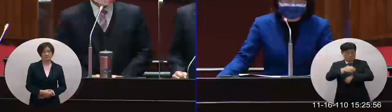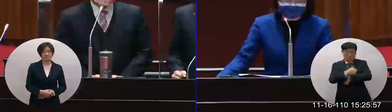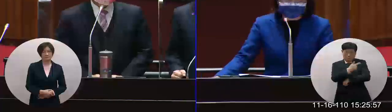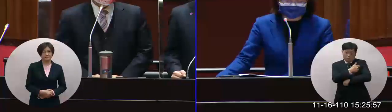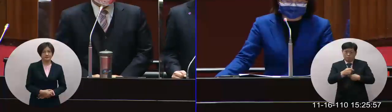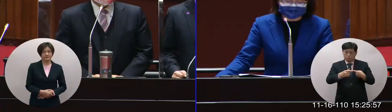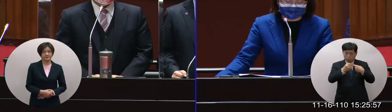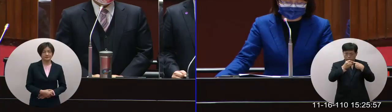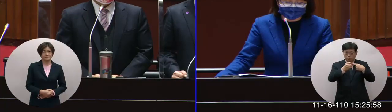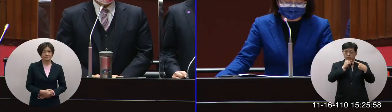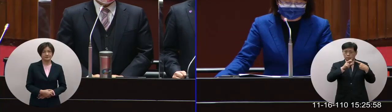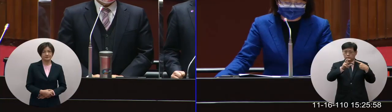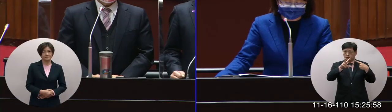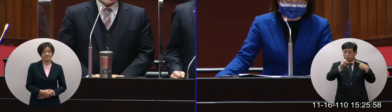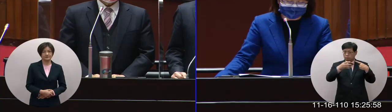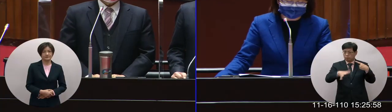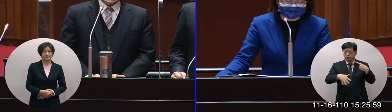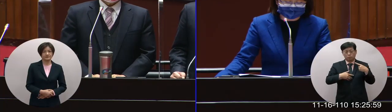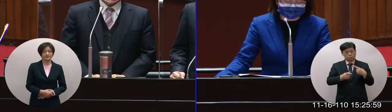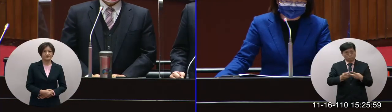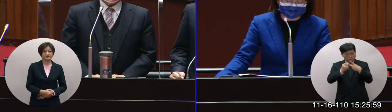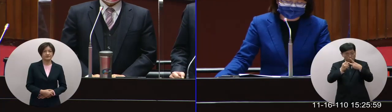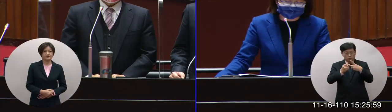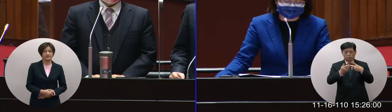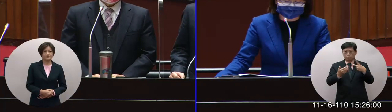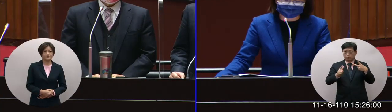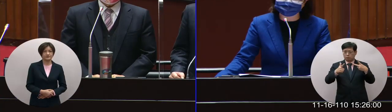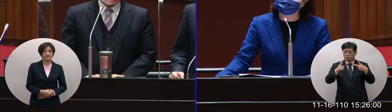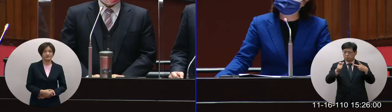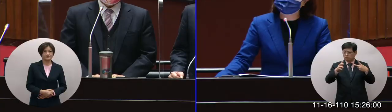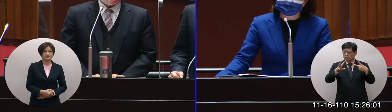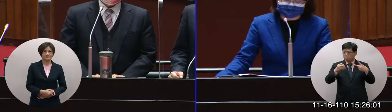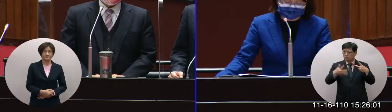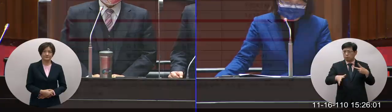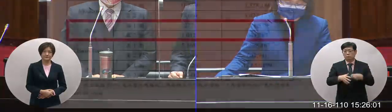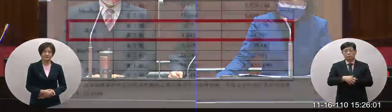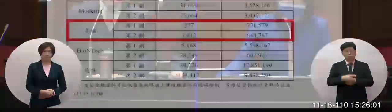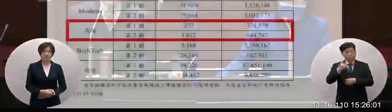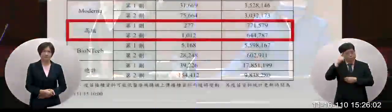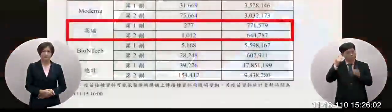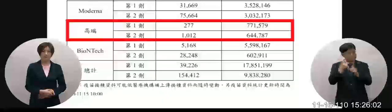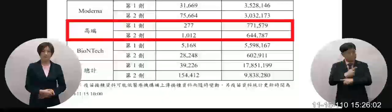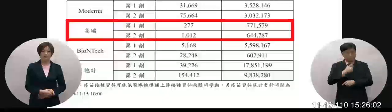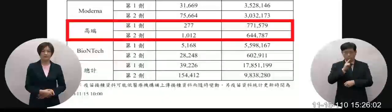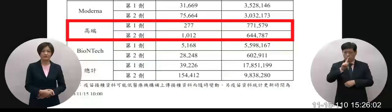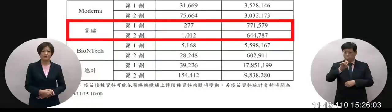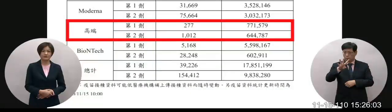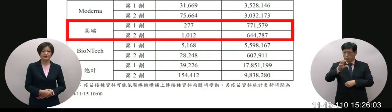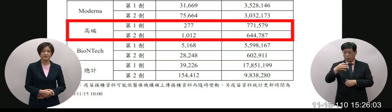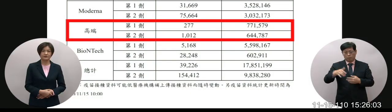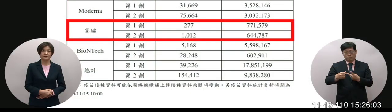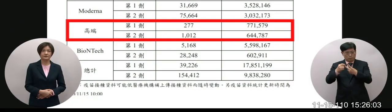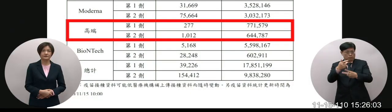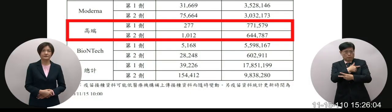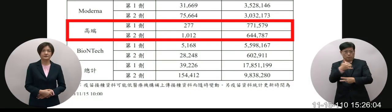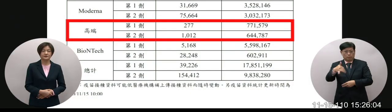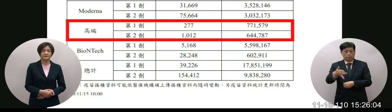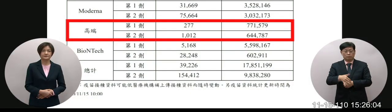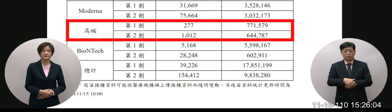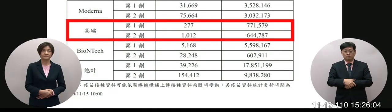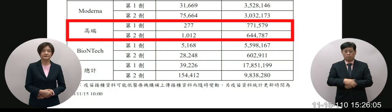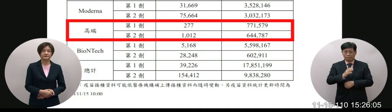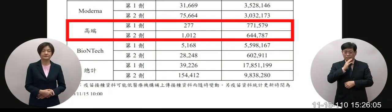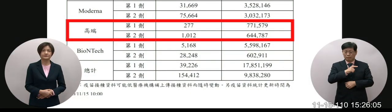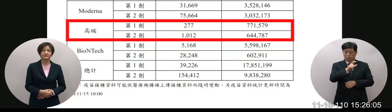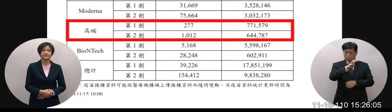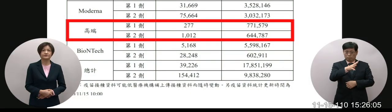劑的是七萬多到打第二劑的部分是六四萬多也就是說還有十三萬多是還沒有打第二劑可是